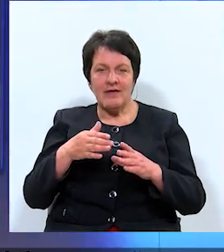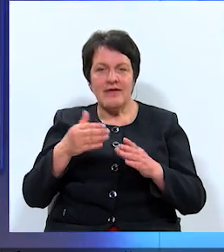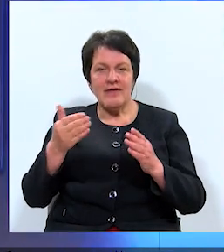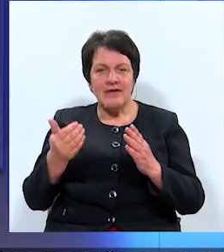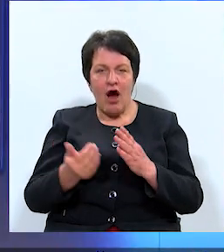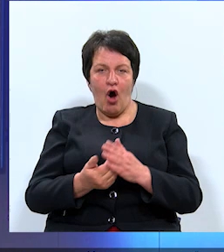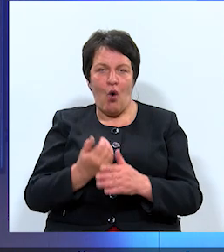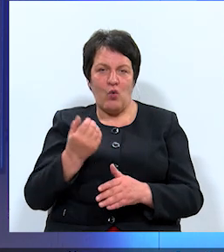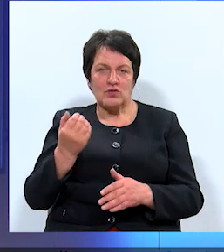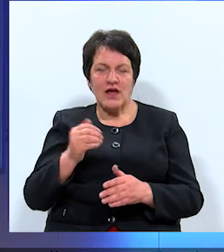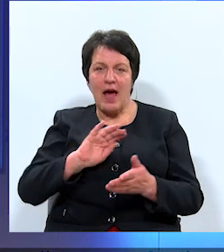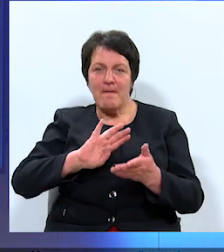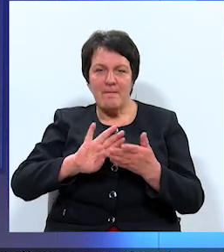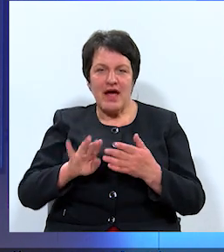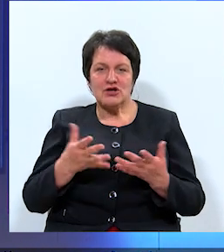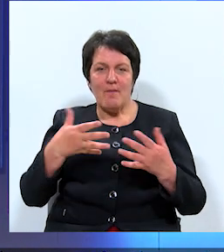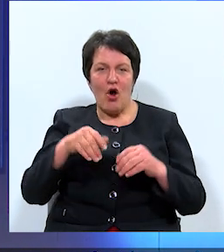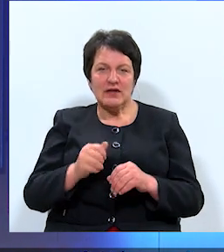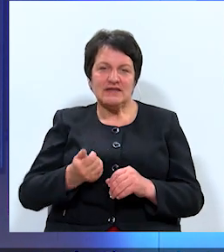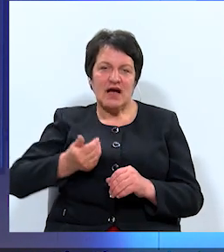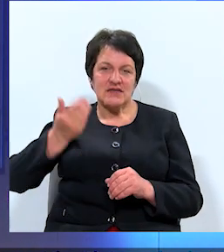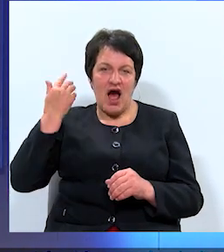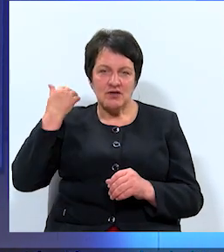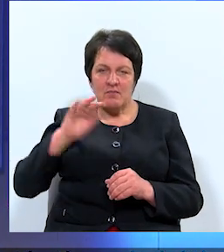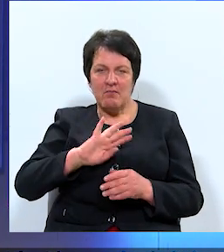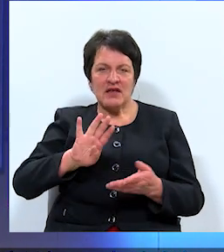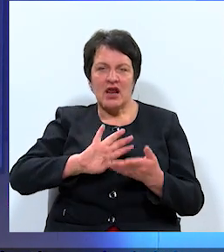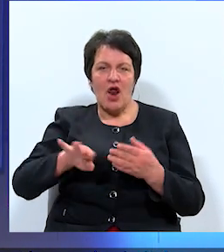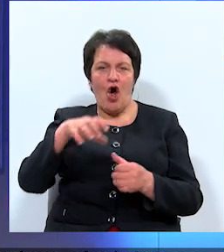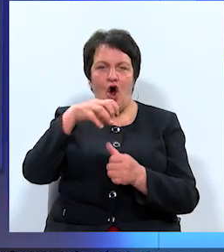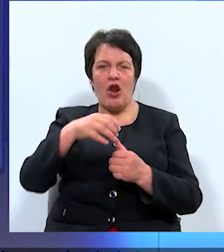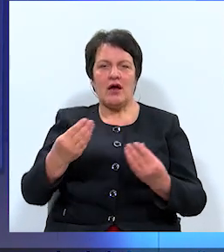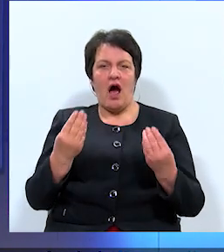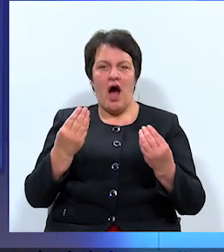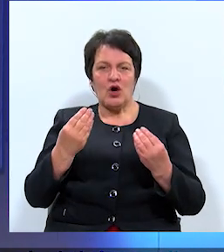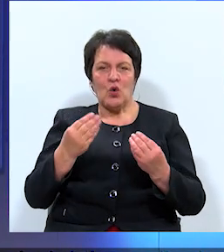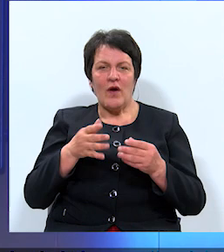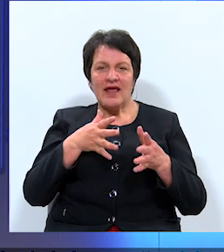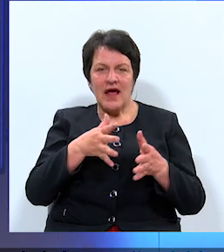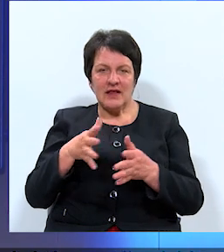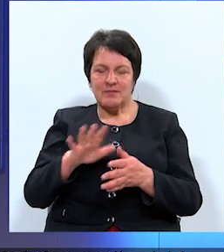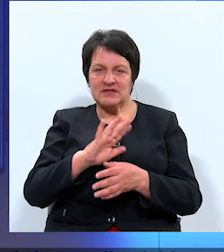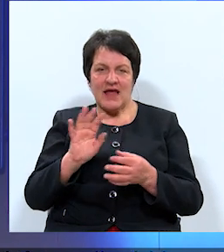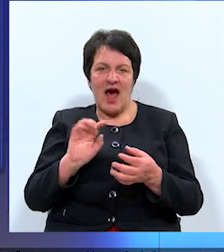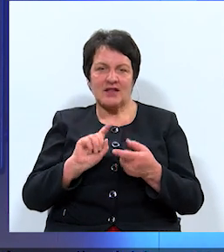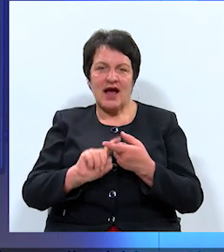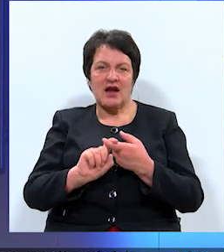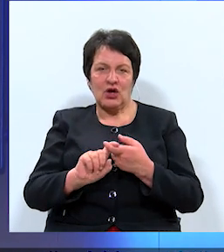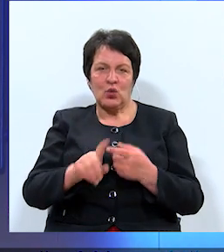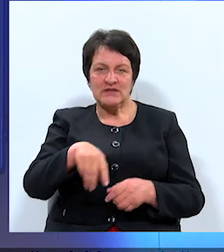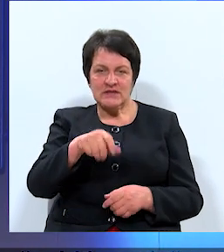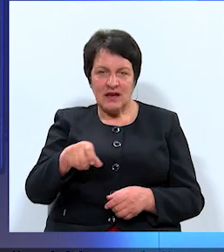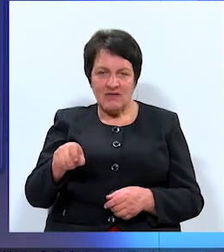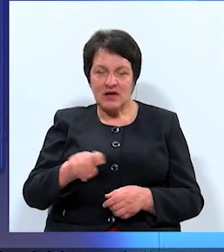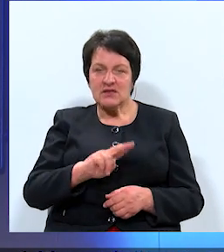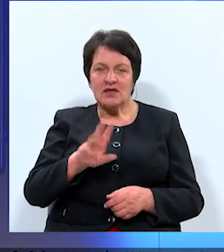politiskās aizmugures, bez lielu oligarchu ietekmes neatkarīgus cilvēkus, kuri